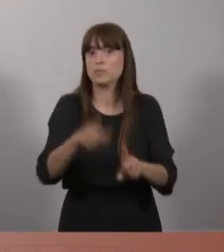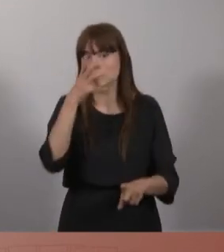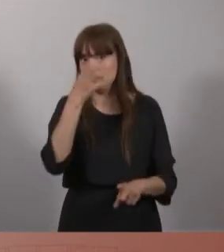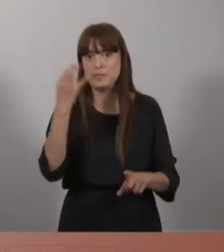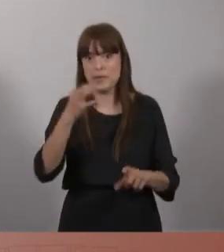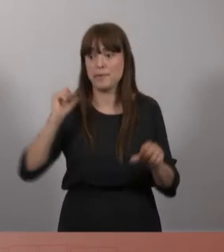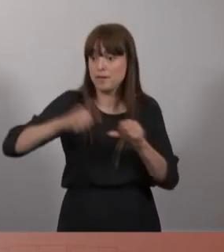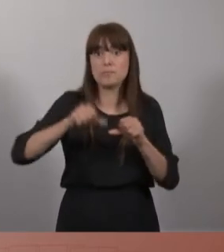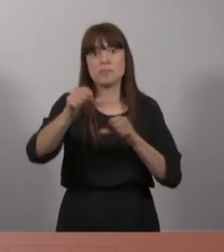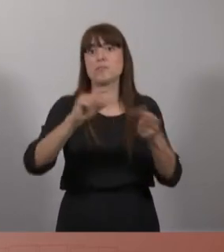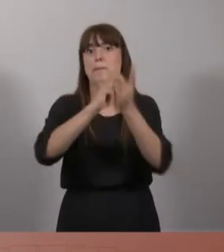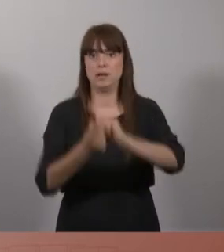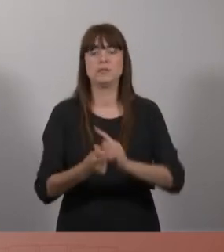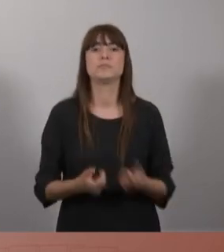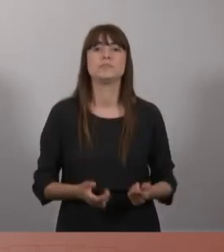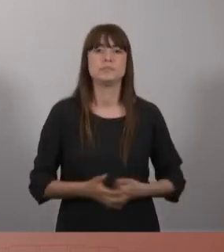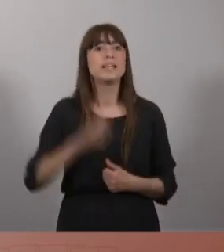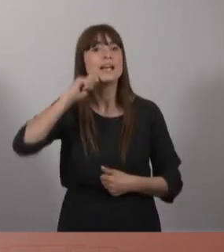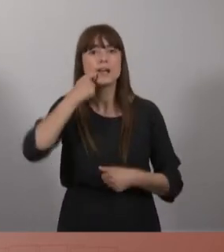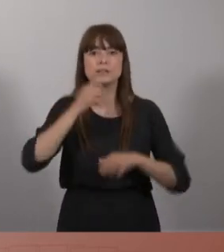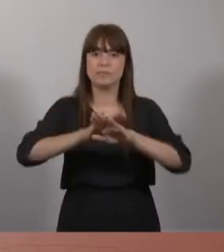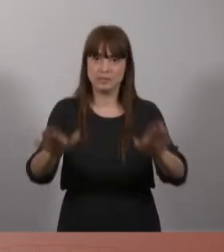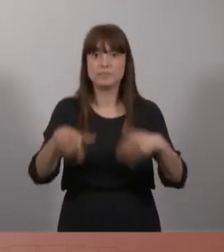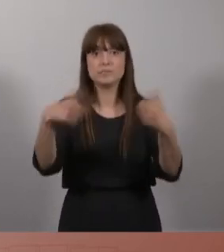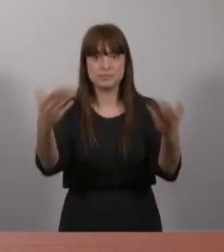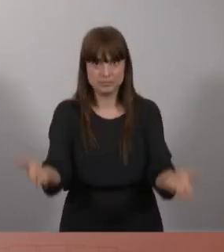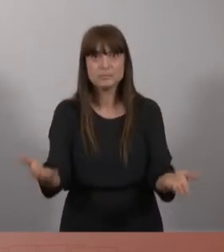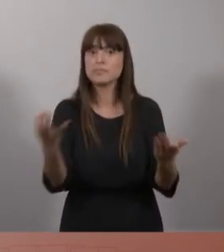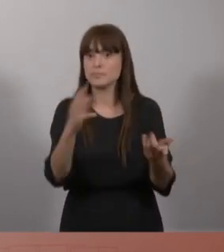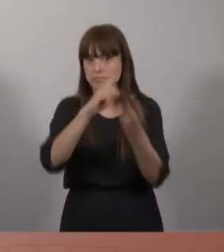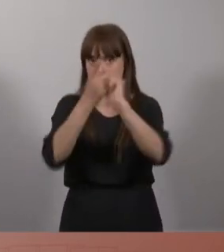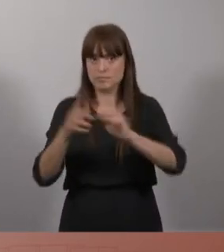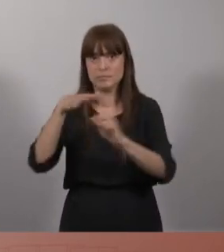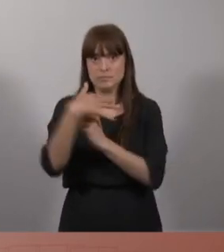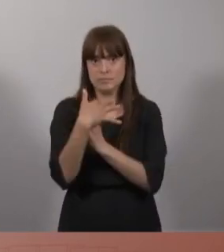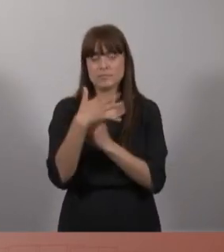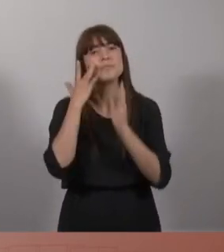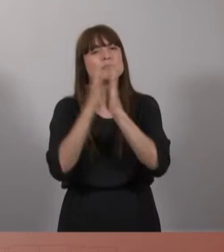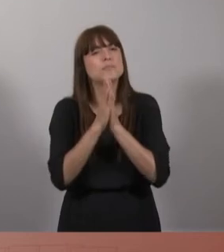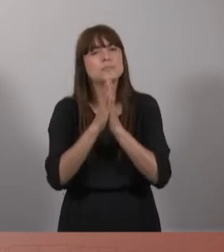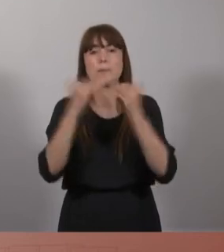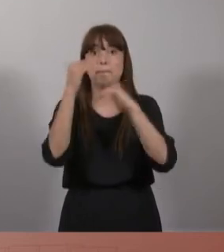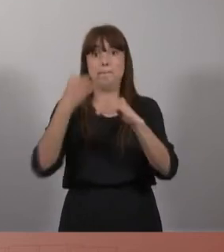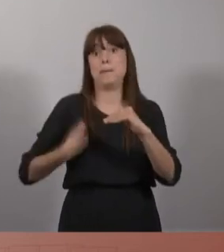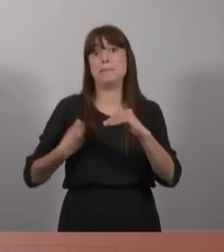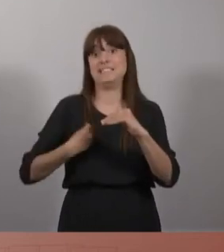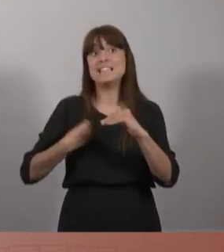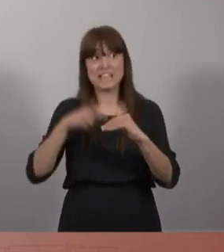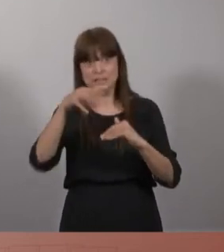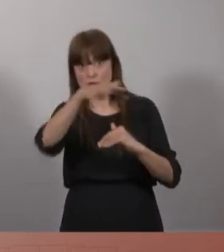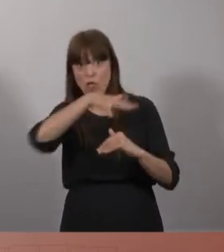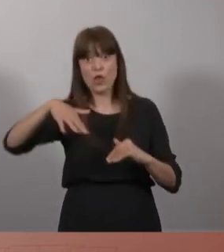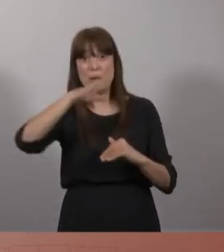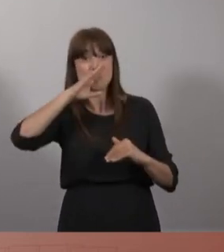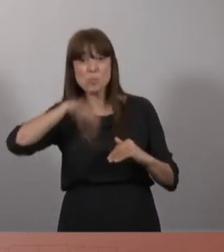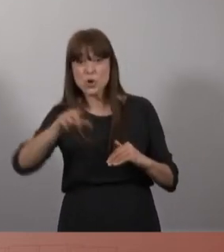aquests gasos. Per tant, canviem lògiques, no fem habitatges allà on es creu que